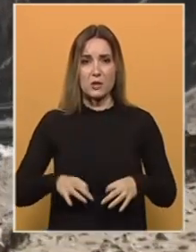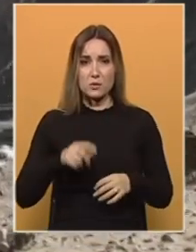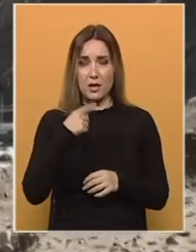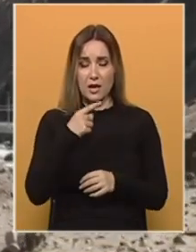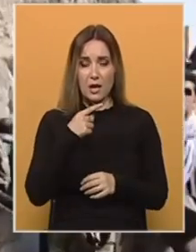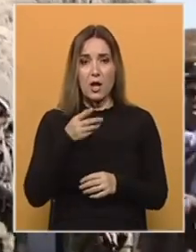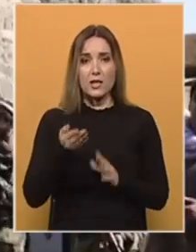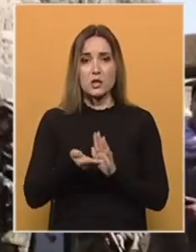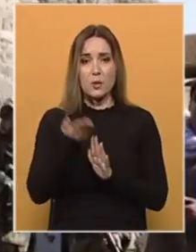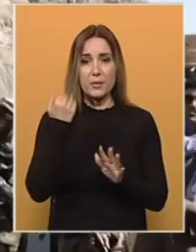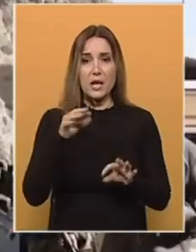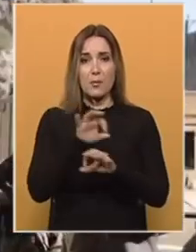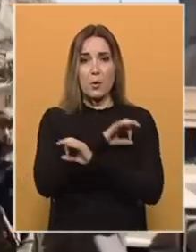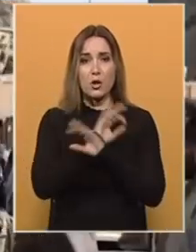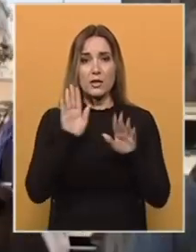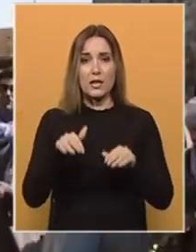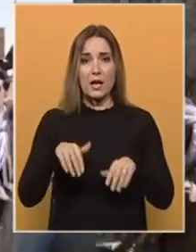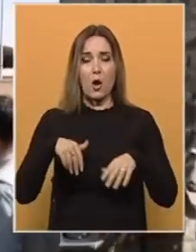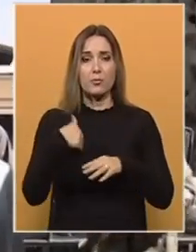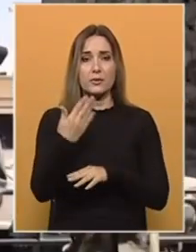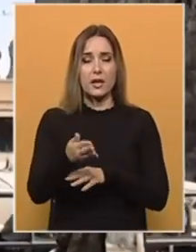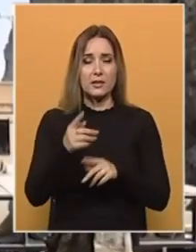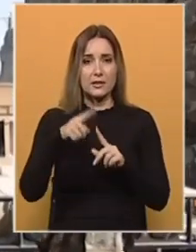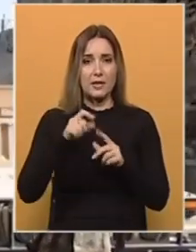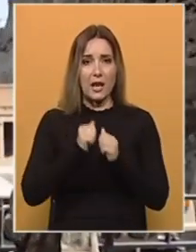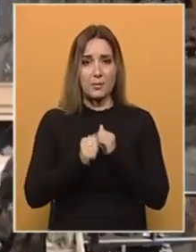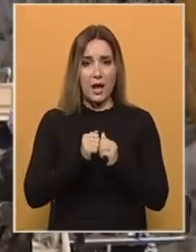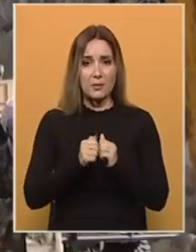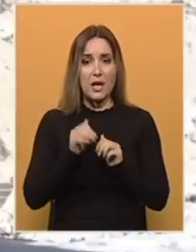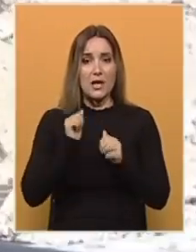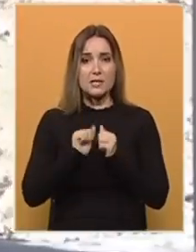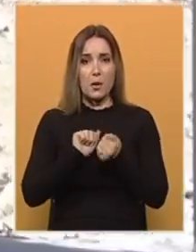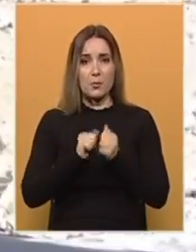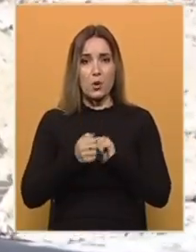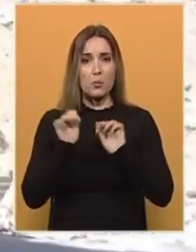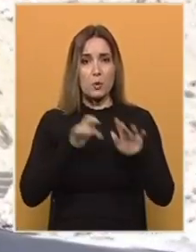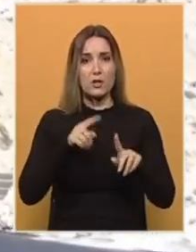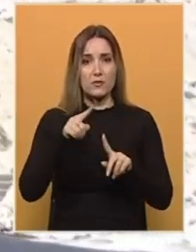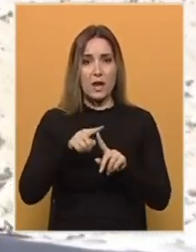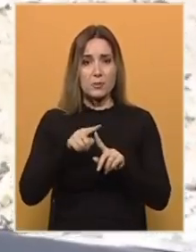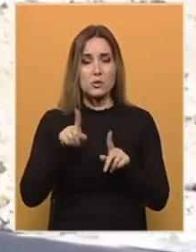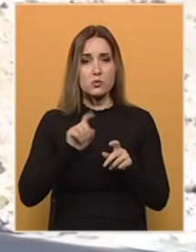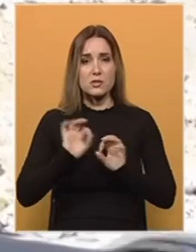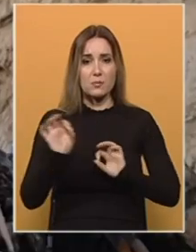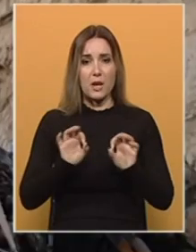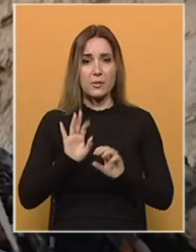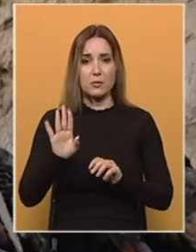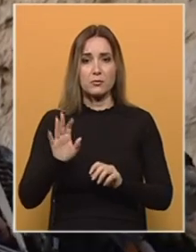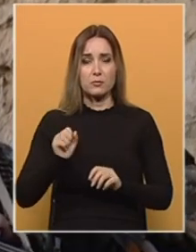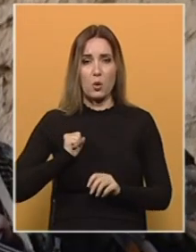kazao da će prije poginuti nego predati se Talibanima. Za borbu protiv Talibana su spremni i borci pod njegovom komandom.